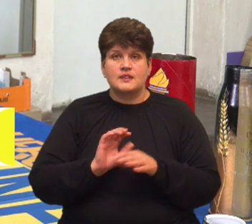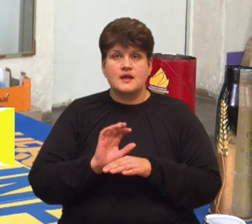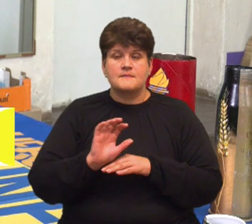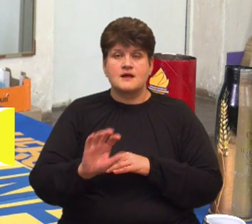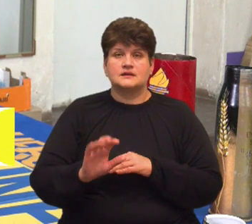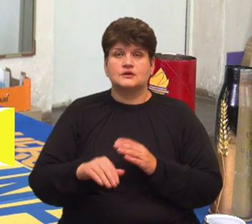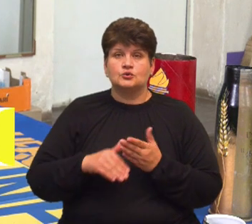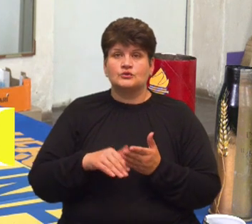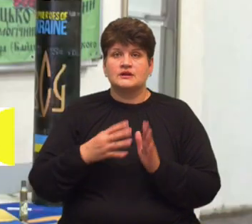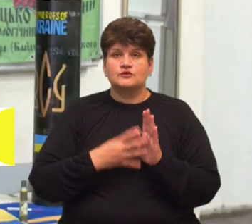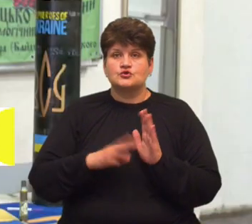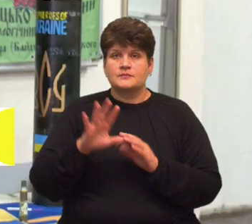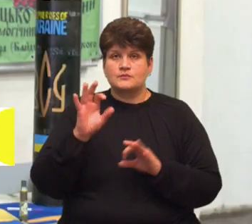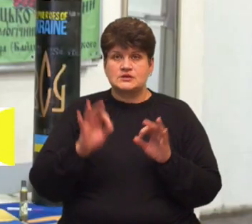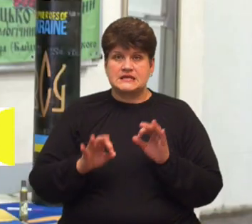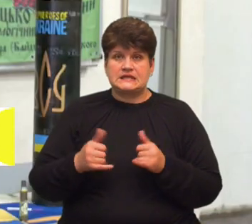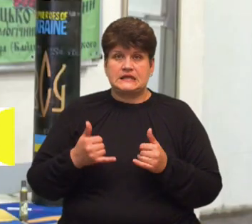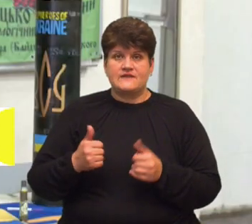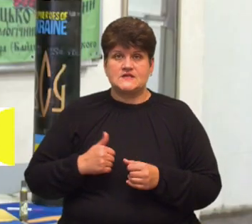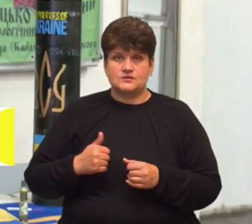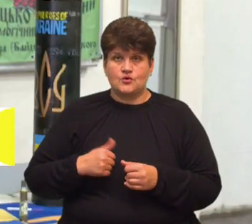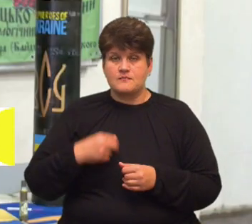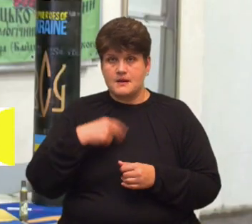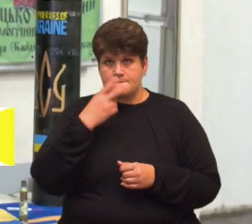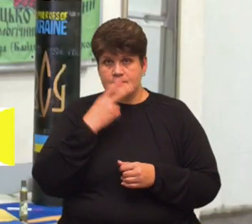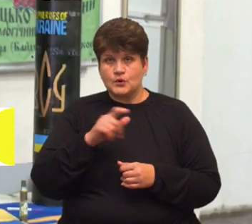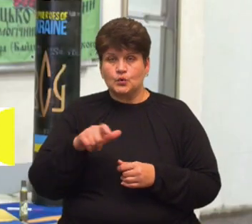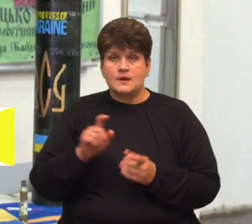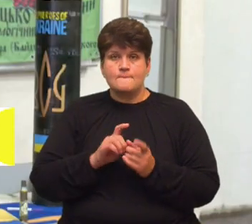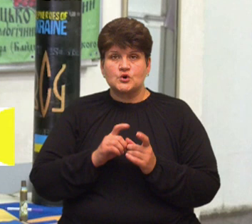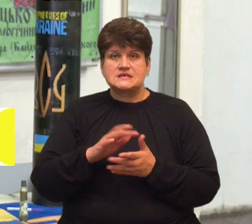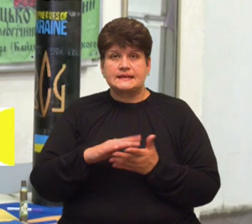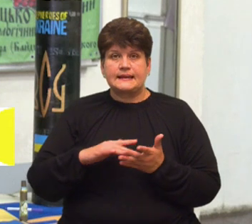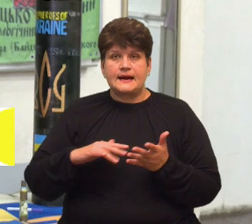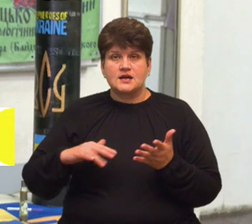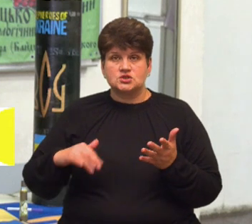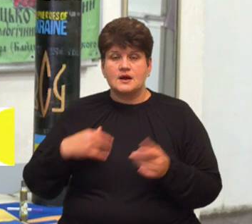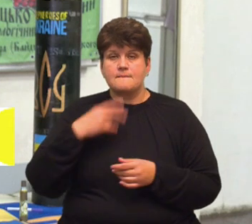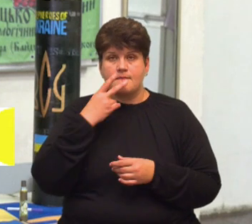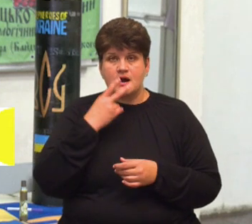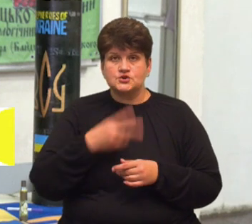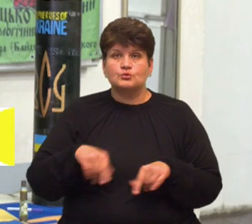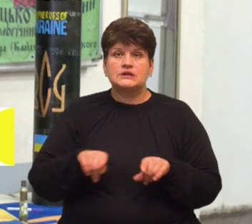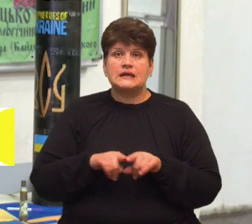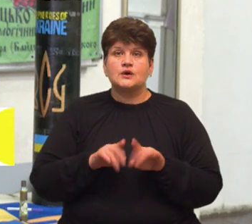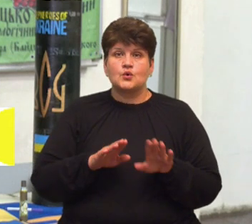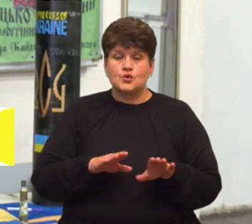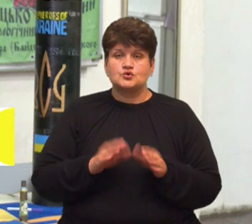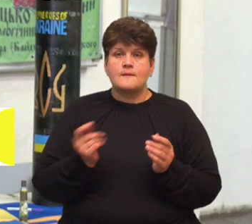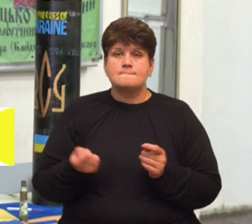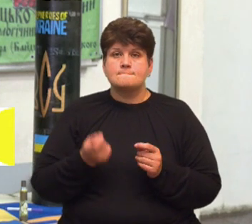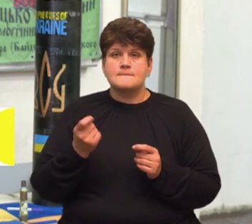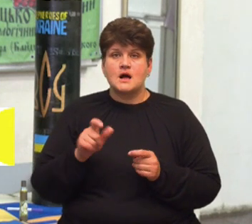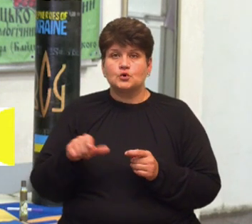95% для військових. Ми бачимо, що люди борються далі, але бачимо також, що мало людей